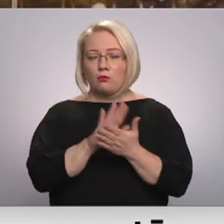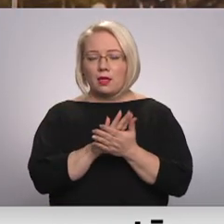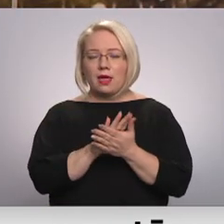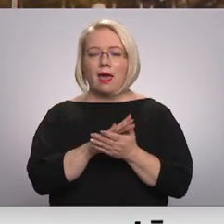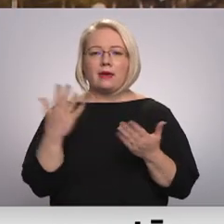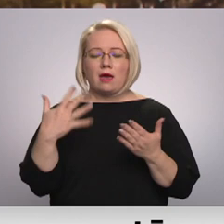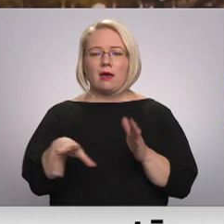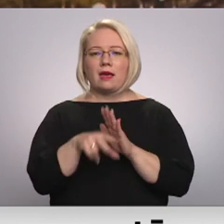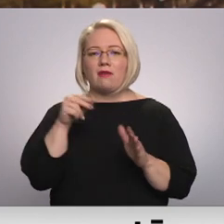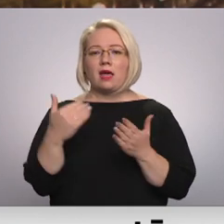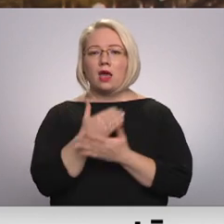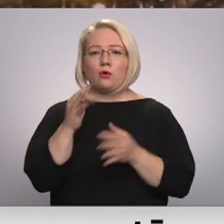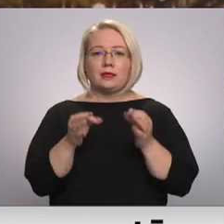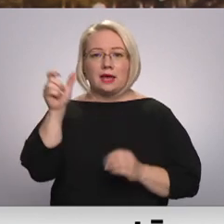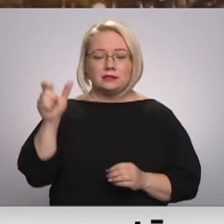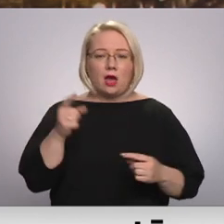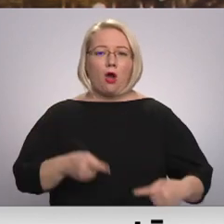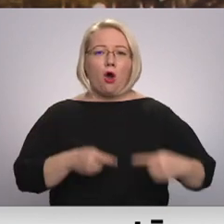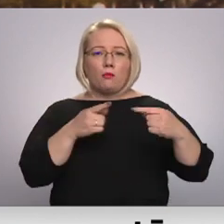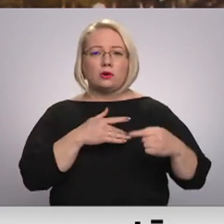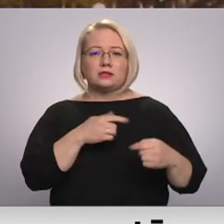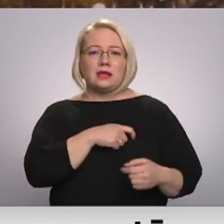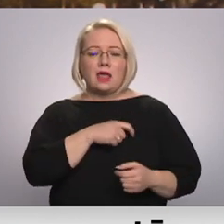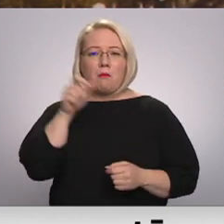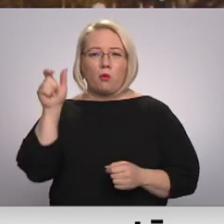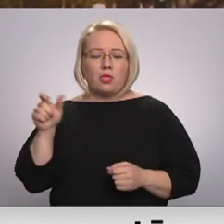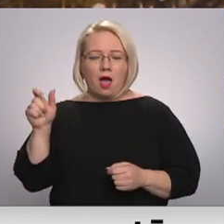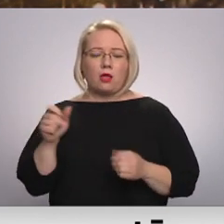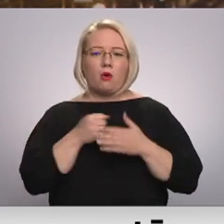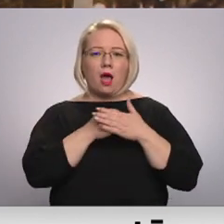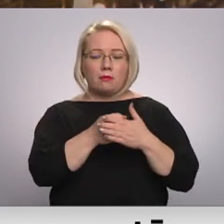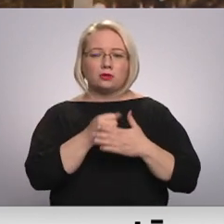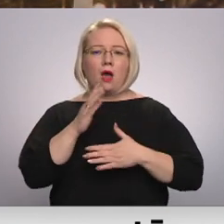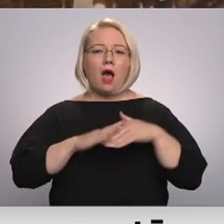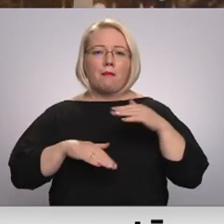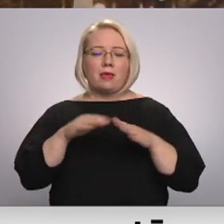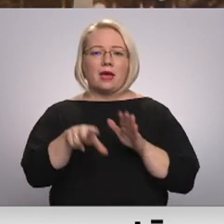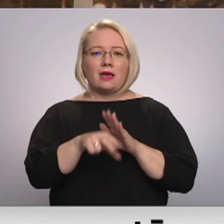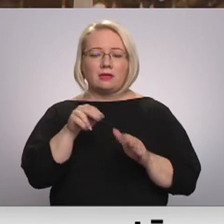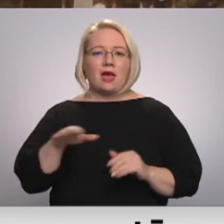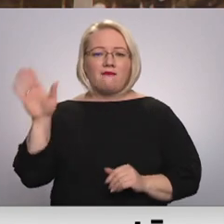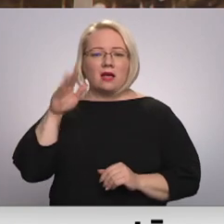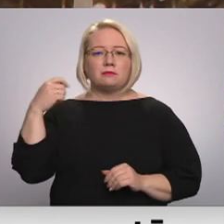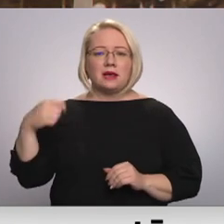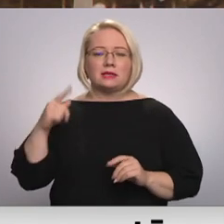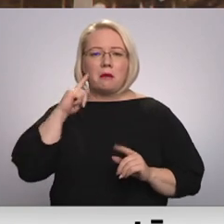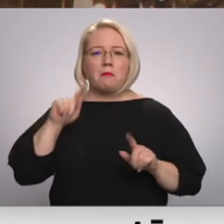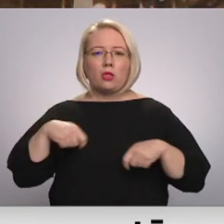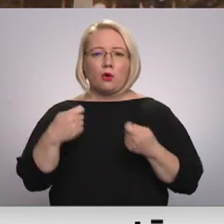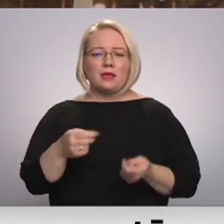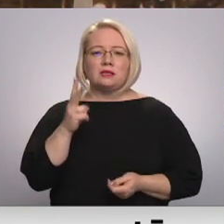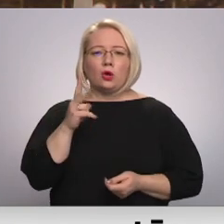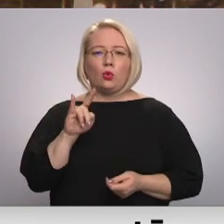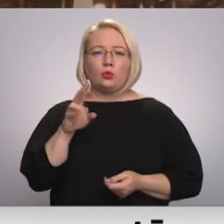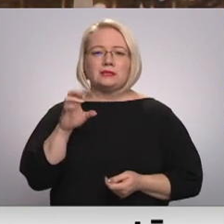jaunas tiesneses. Ar opozīcijas deputātu plašu atbalstu saima tiesneses amatā iecēlus valsts prezidenta padomnieci Irēnu Kucinu.